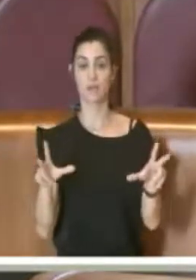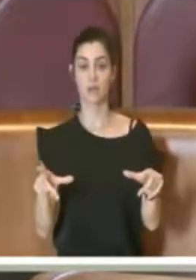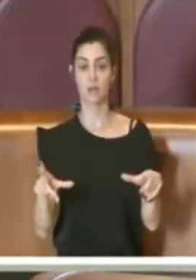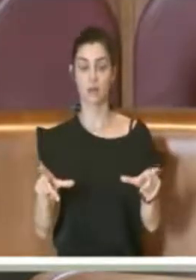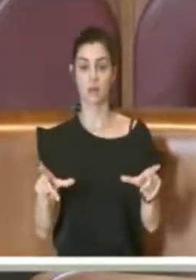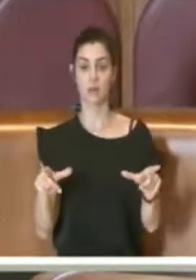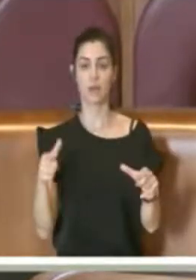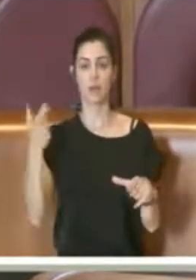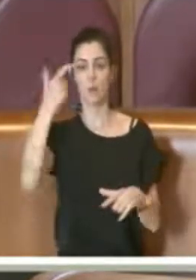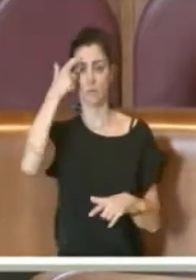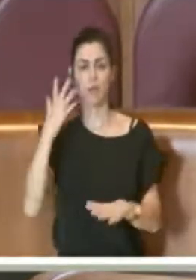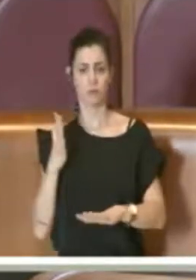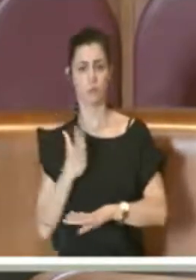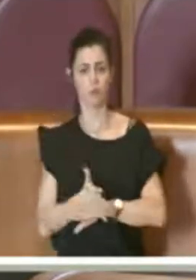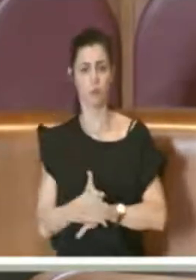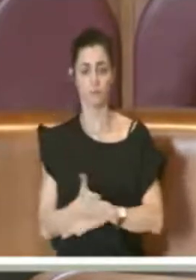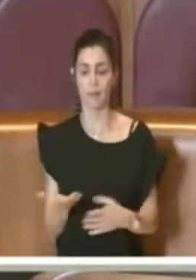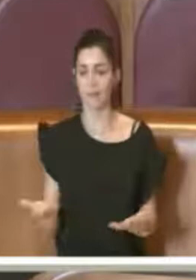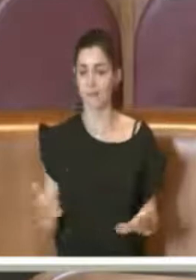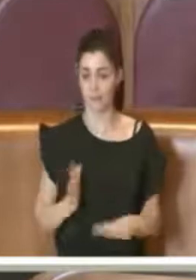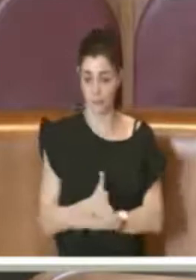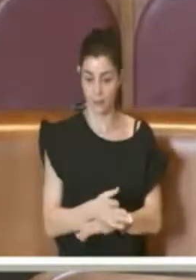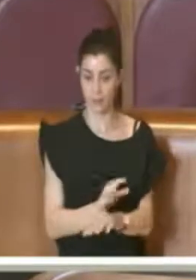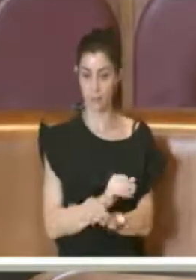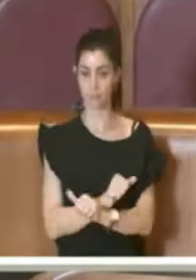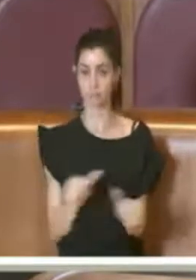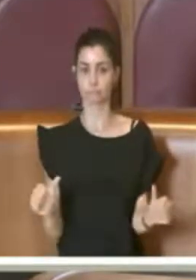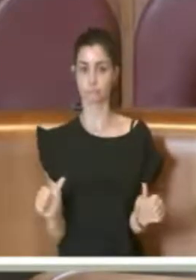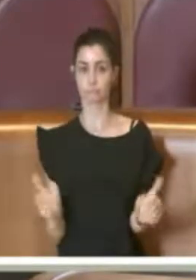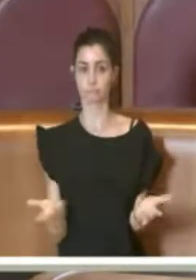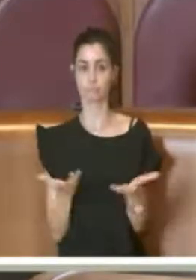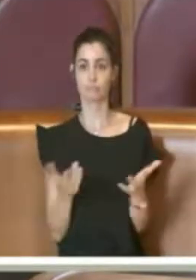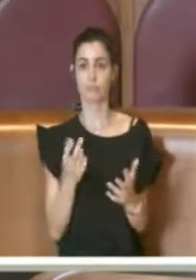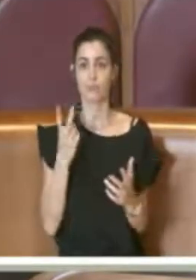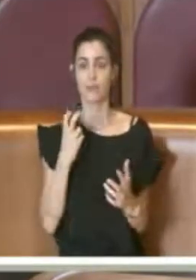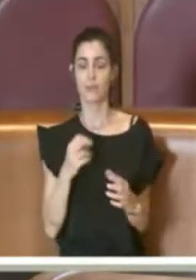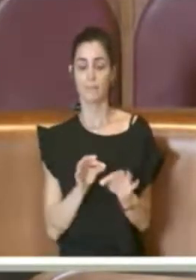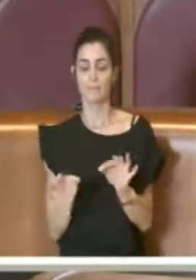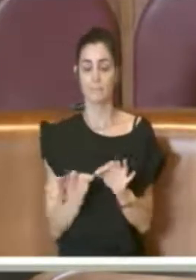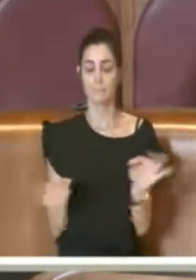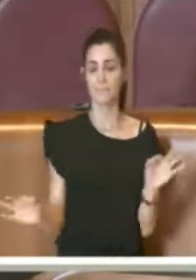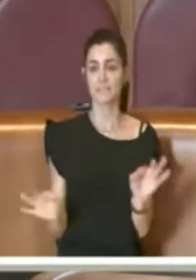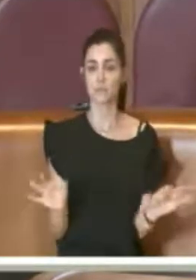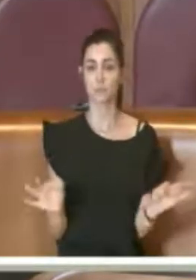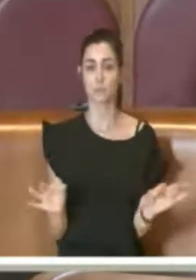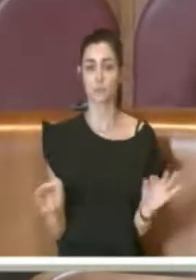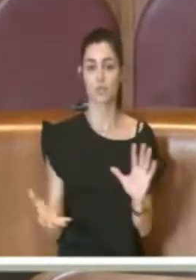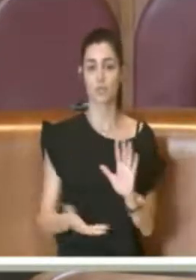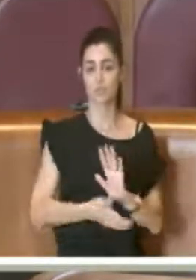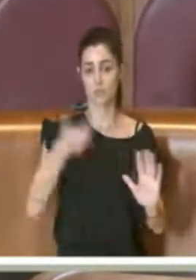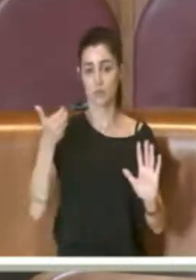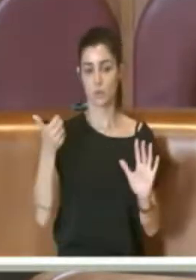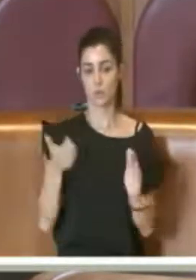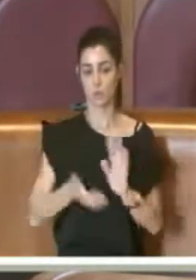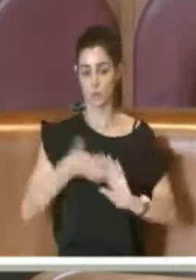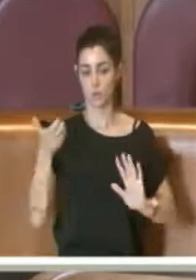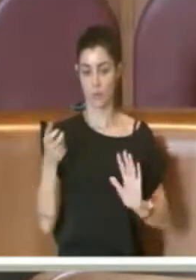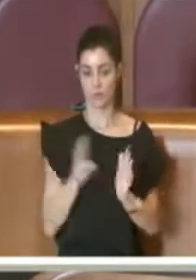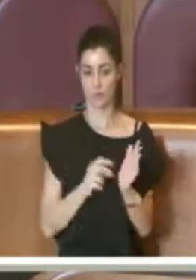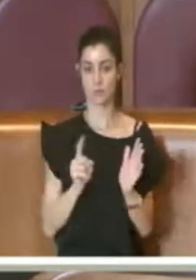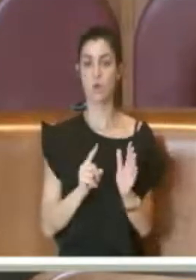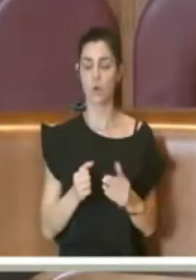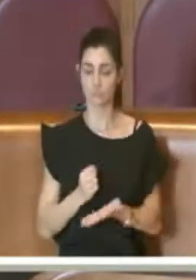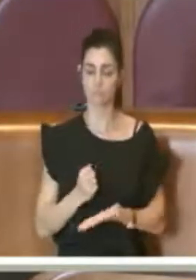Governo sta intervenendo ma non è che interviene e basta, quindi prevedendo la misura dello scomputo dell'IMU e vi dicendo, ma ha stanziato come ci ha ricordato lei